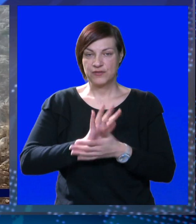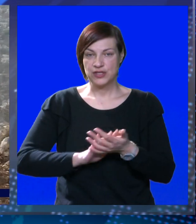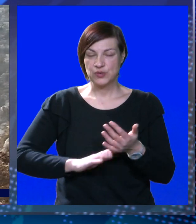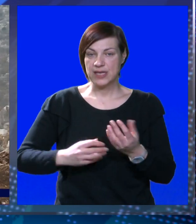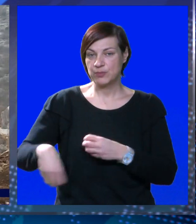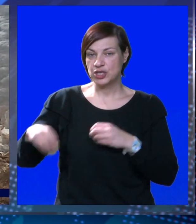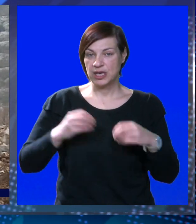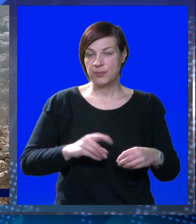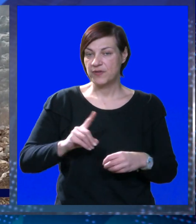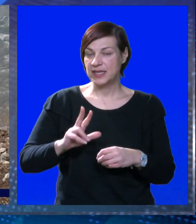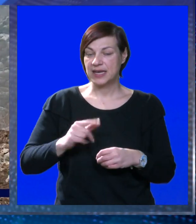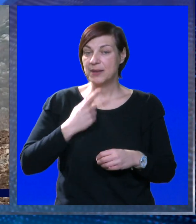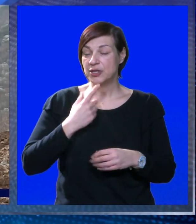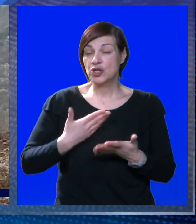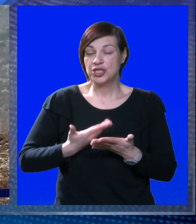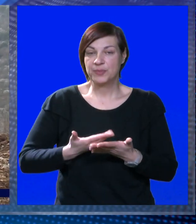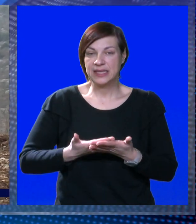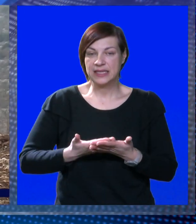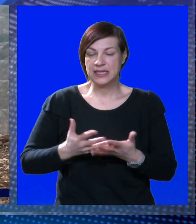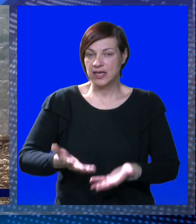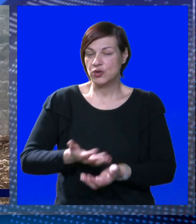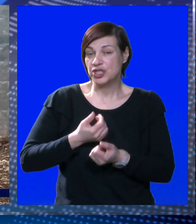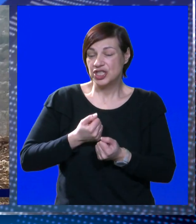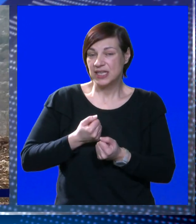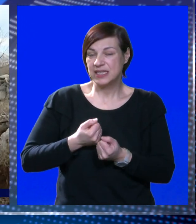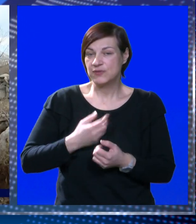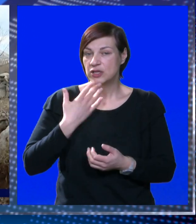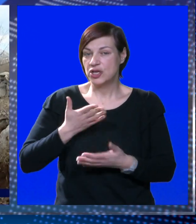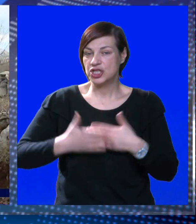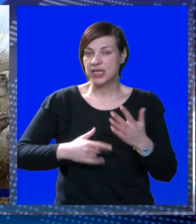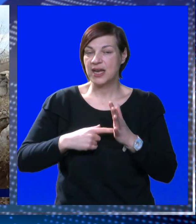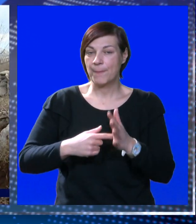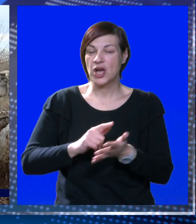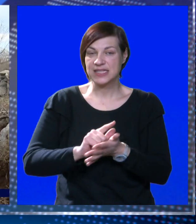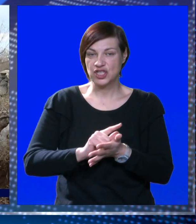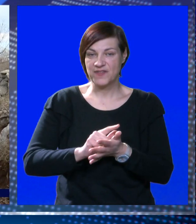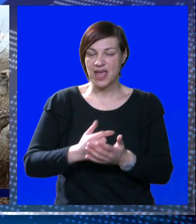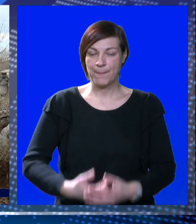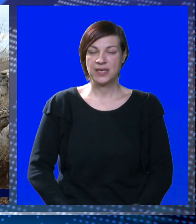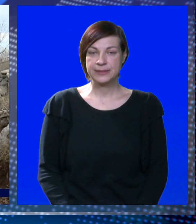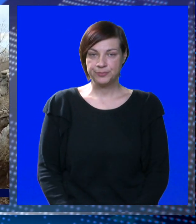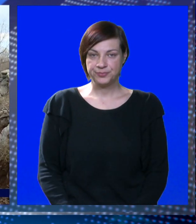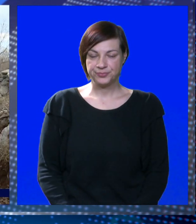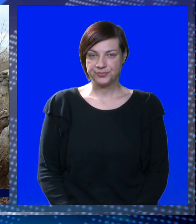radovi su započeli, povratka nema, a tko će biti taj koji će izvući deblji kraj, vrijeme će pokazati.